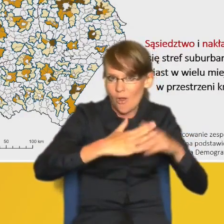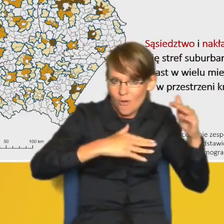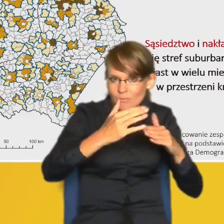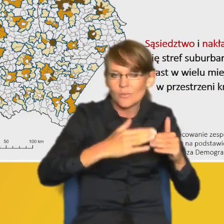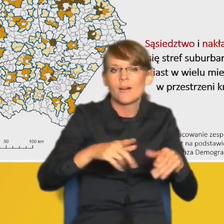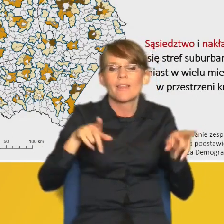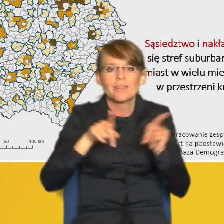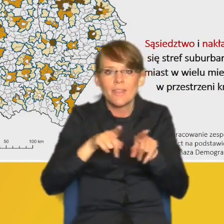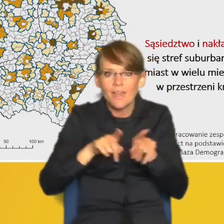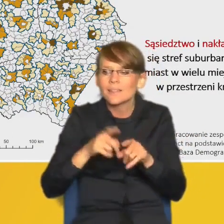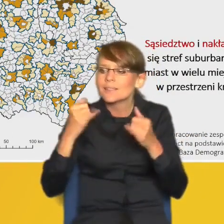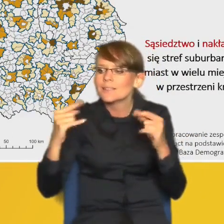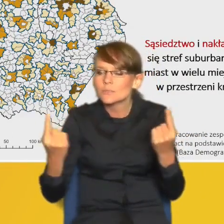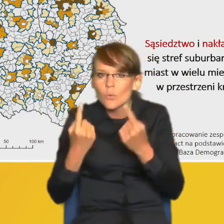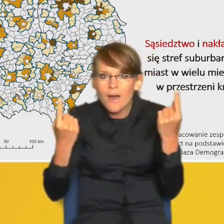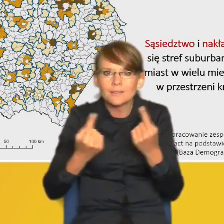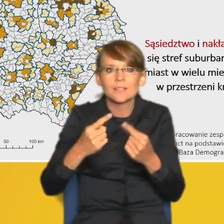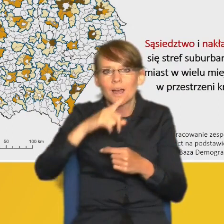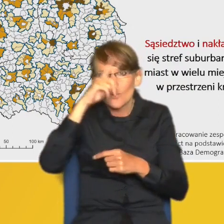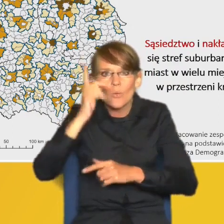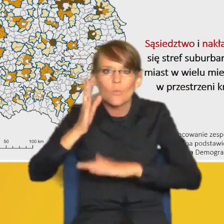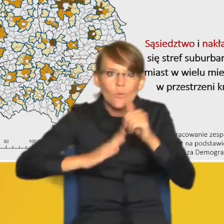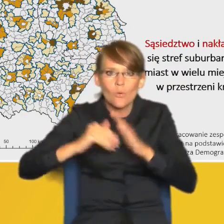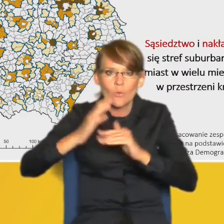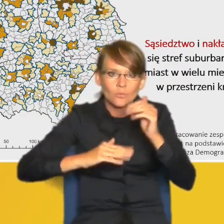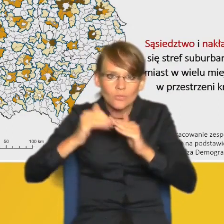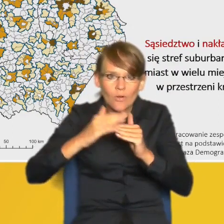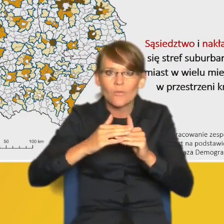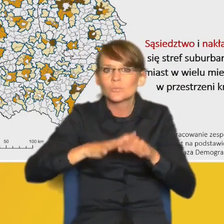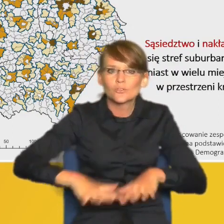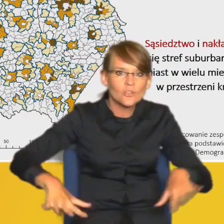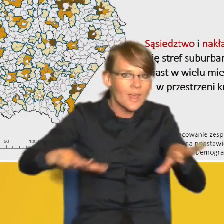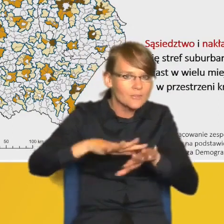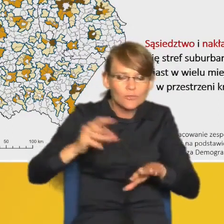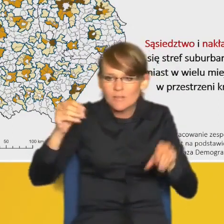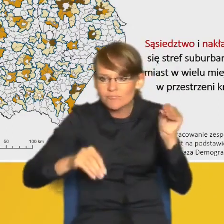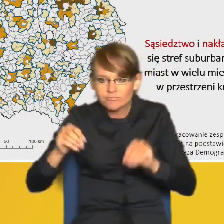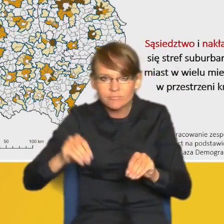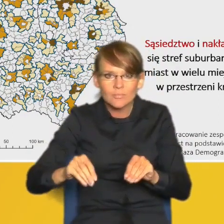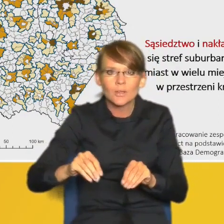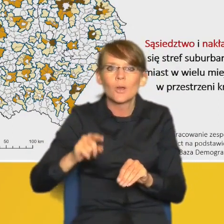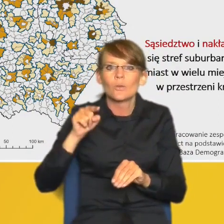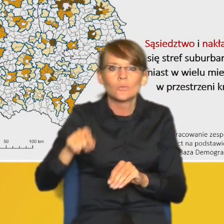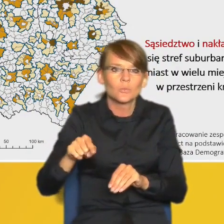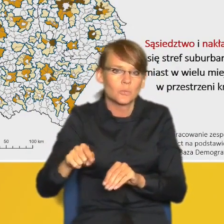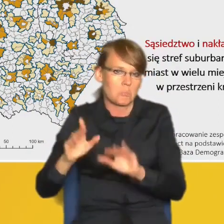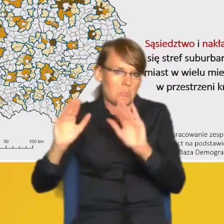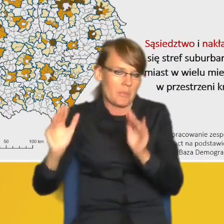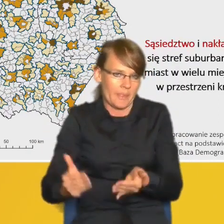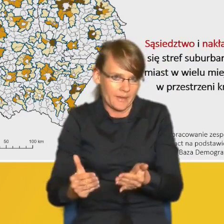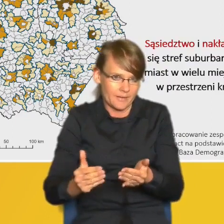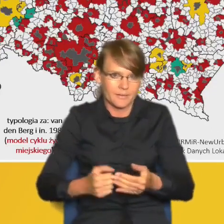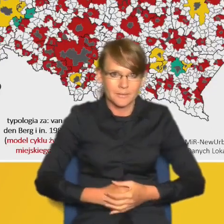ludnościowe, aktywności budowlanej, procesy przestrzenne zachodzą w znacznie mniejszym